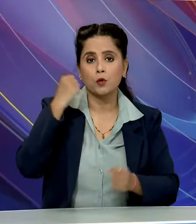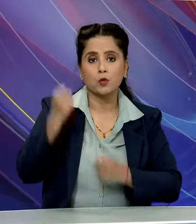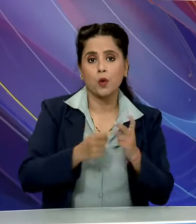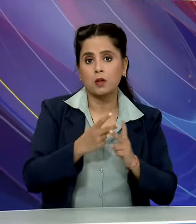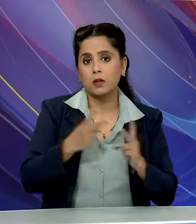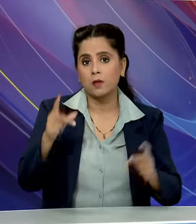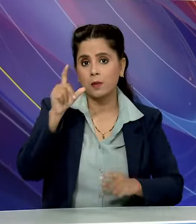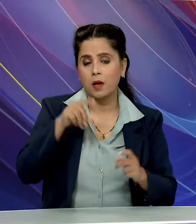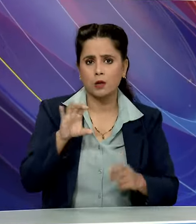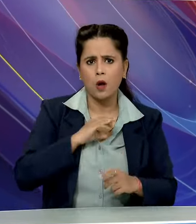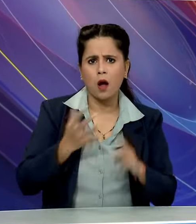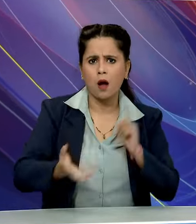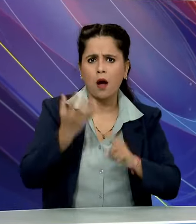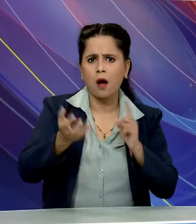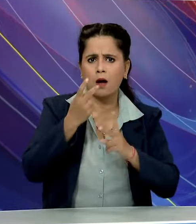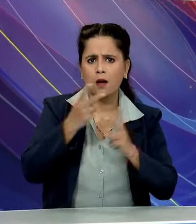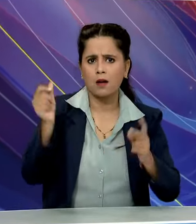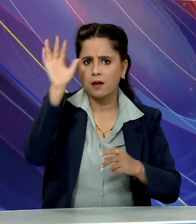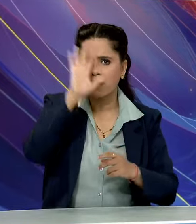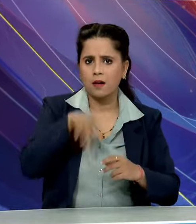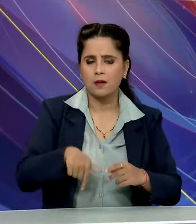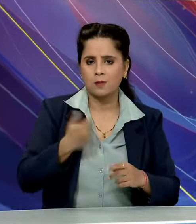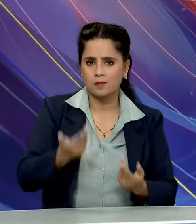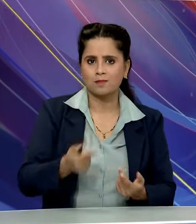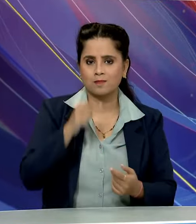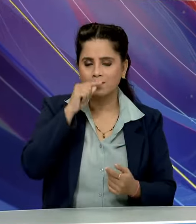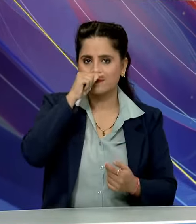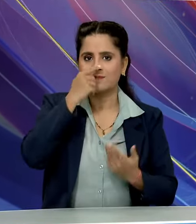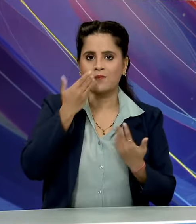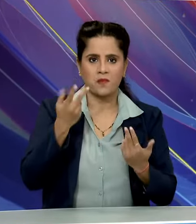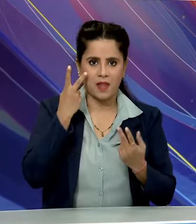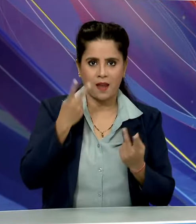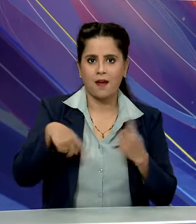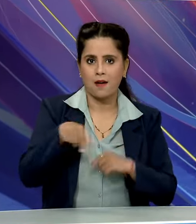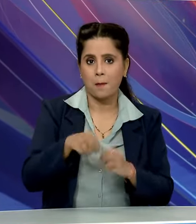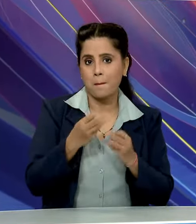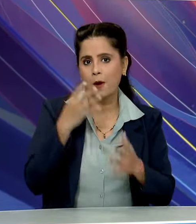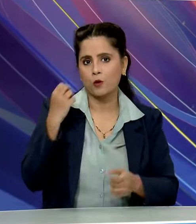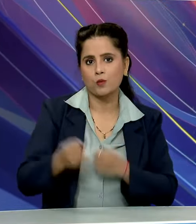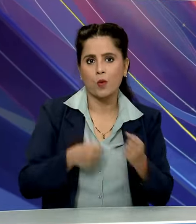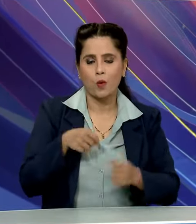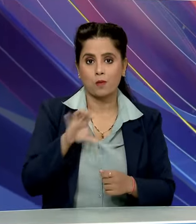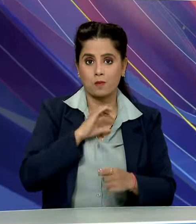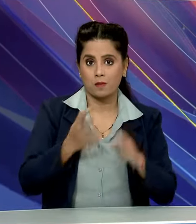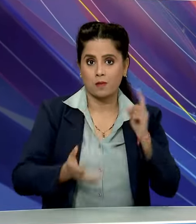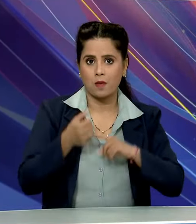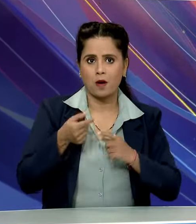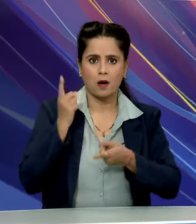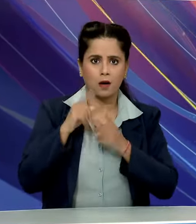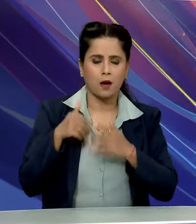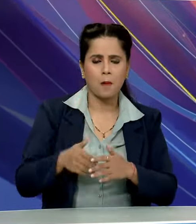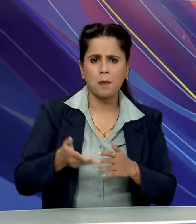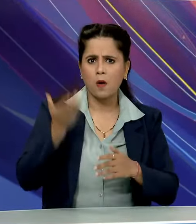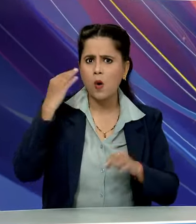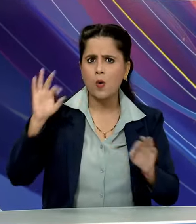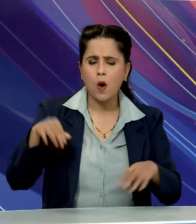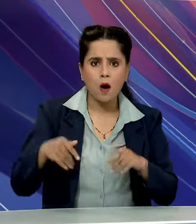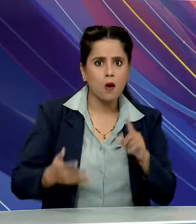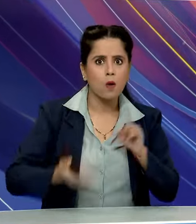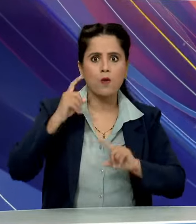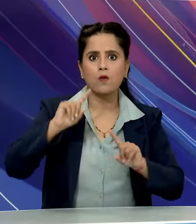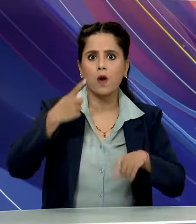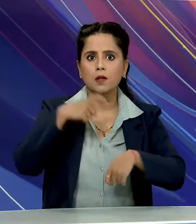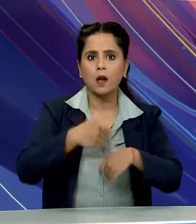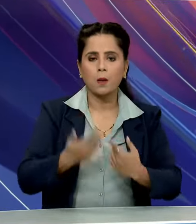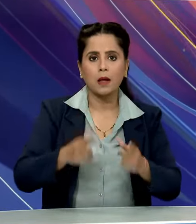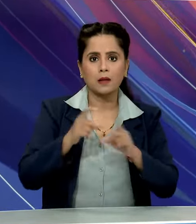खिलाडी मैडल जीत कर भारत का नाम रोशन कर रहे हैं कई खिलाडियों ने पदक जीत कर इतिहास भी रच दिया है वही